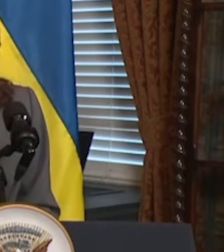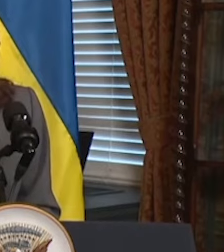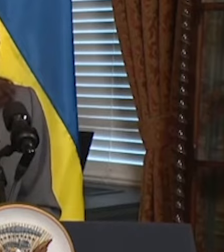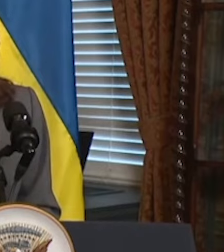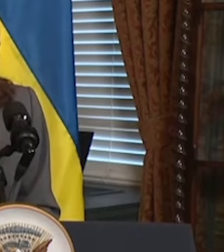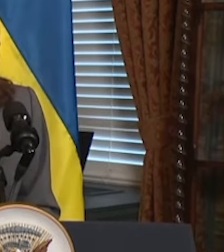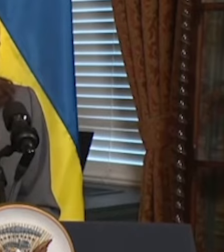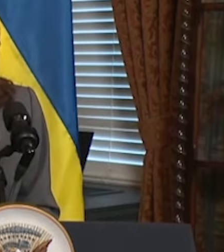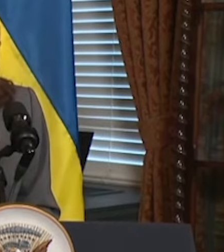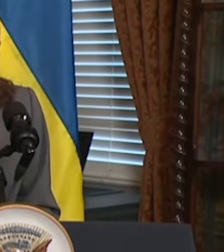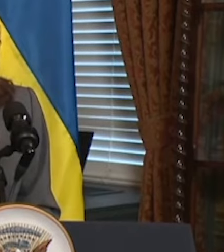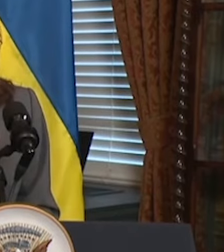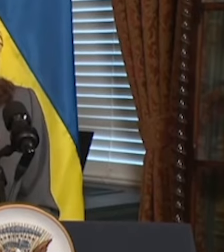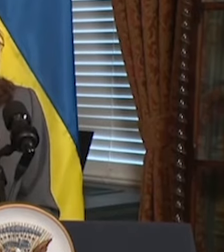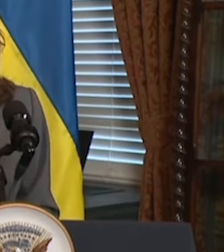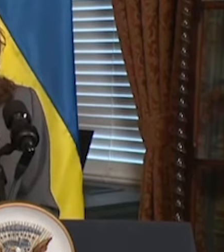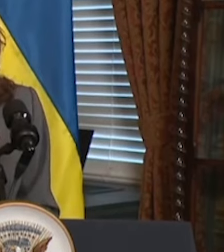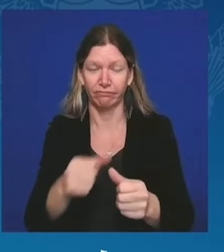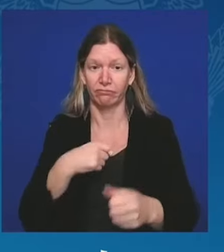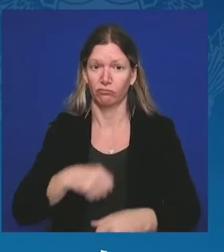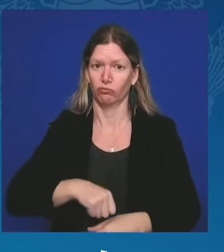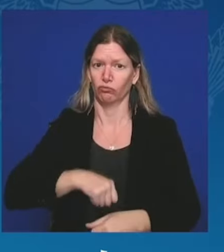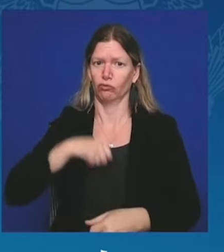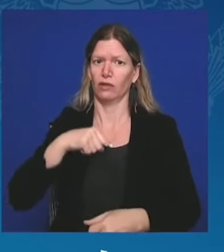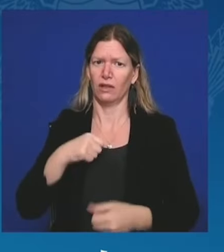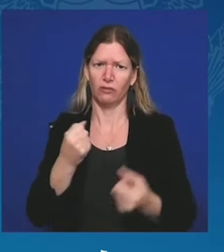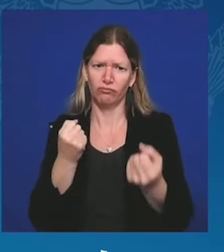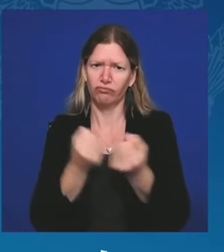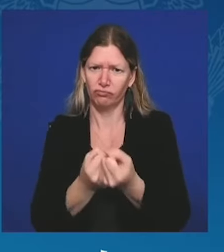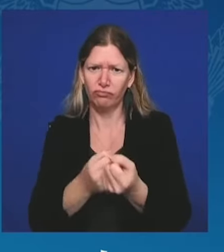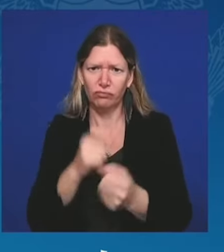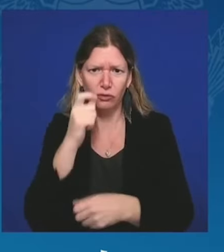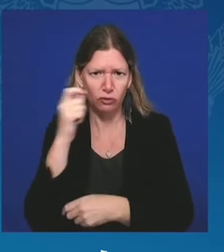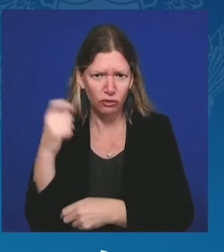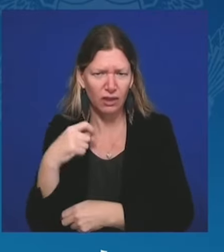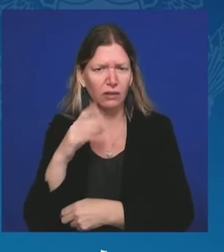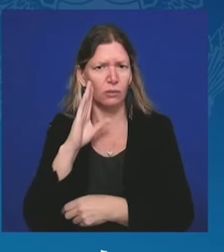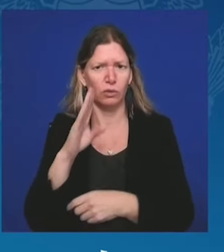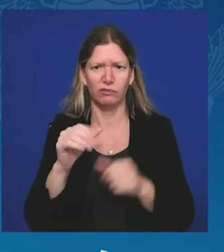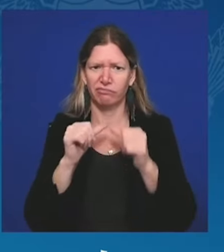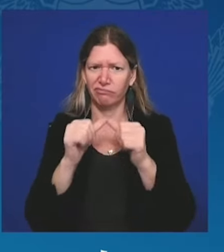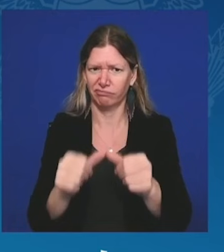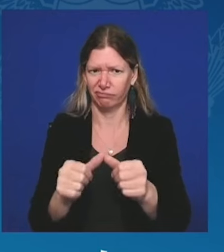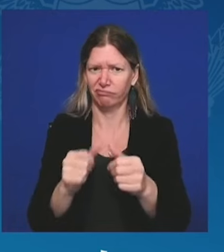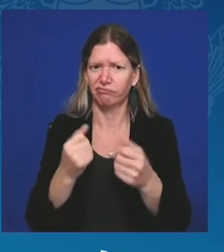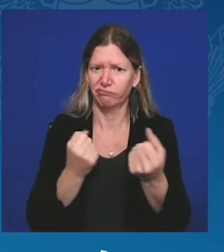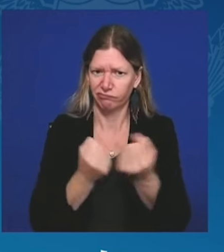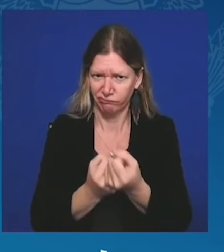Będę nadal stała przy Ukrainie i będę działać na rzecz zwycięstwa Ukrainy w tej wojnie.